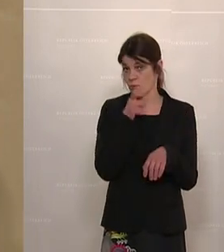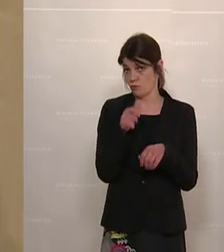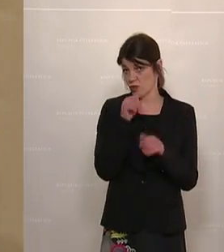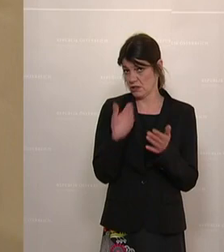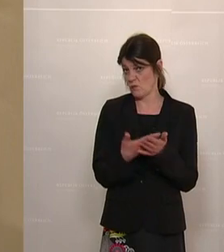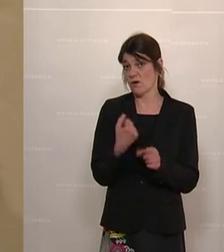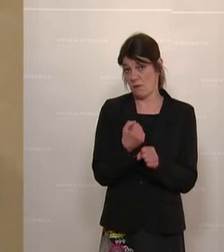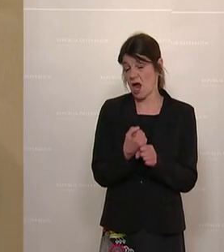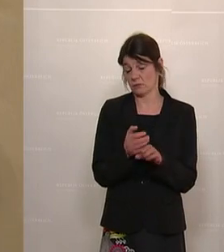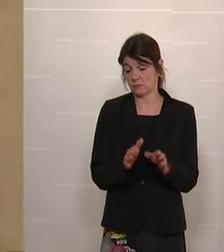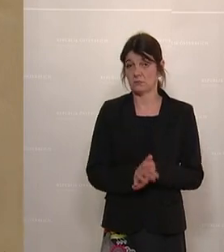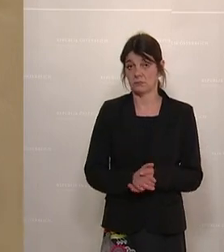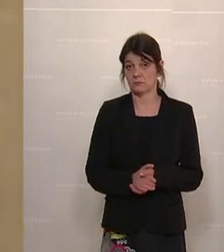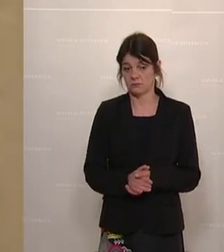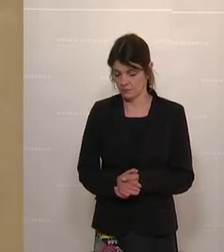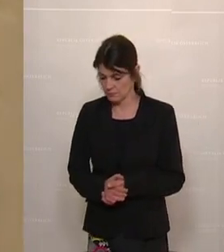nicht so gemacht.